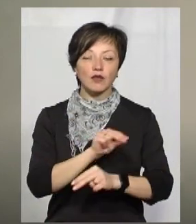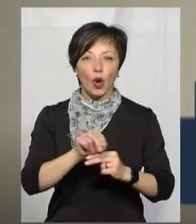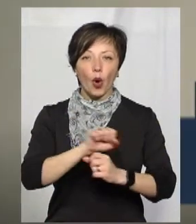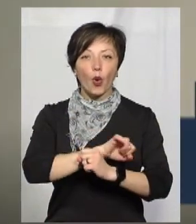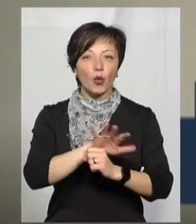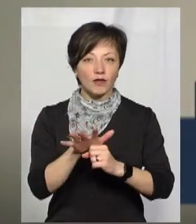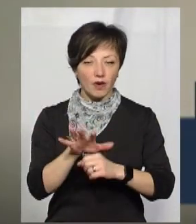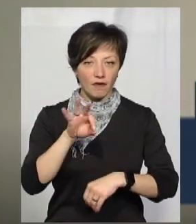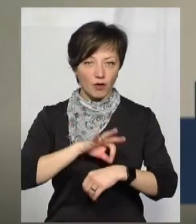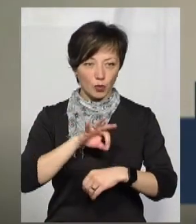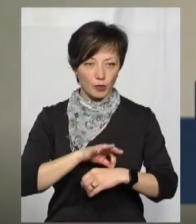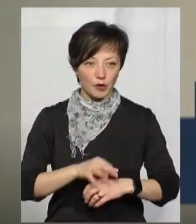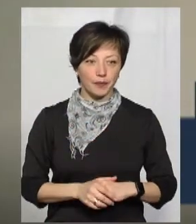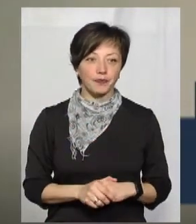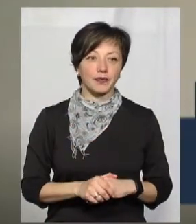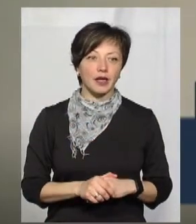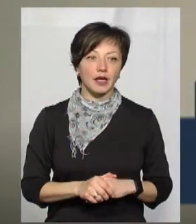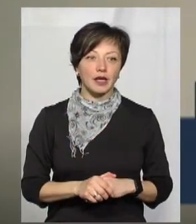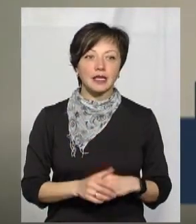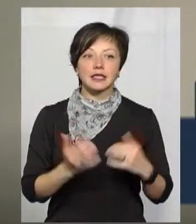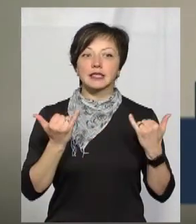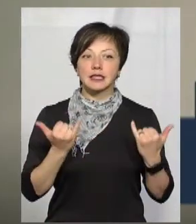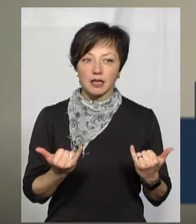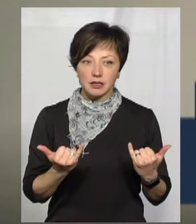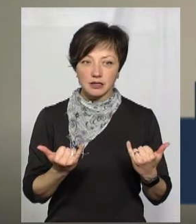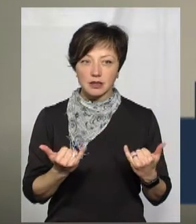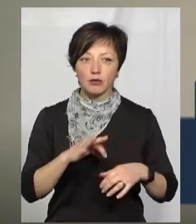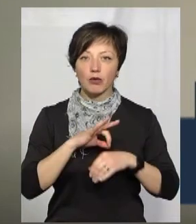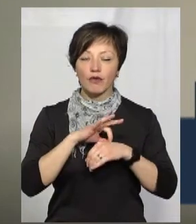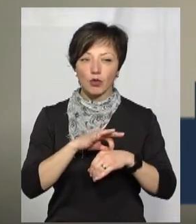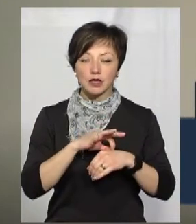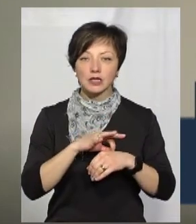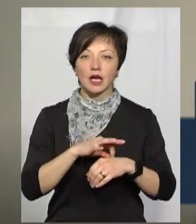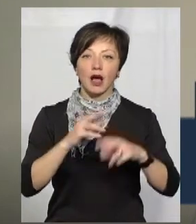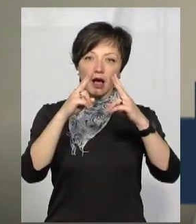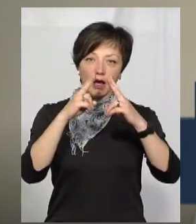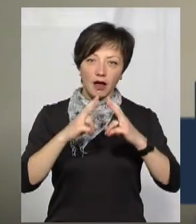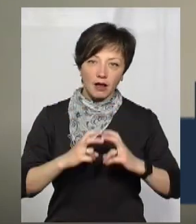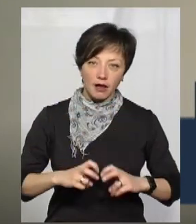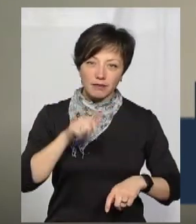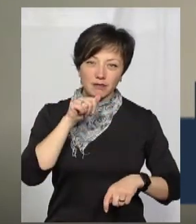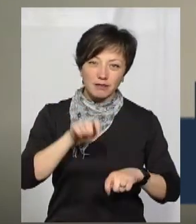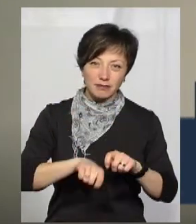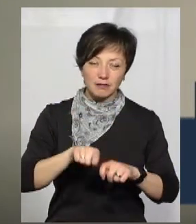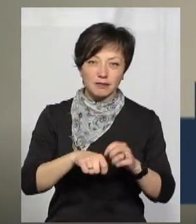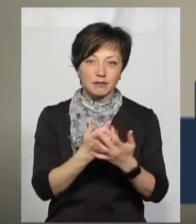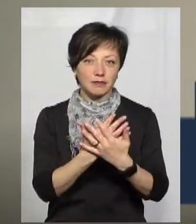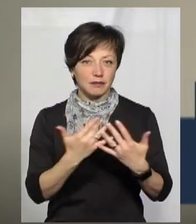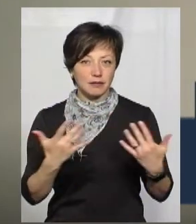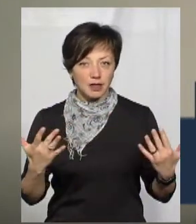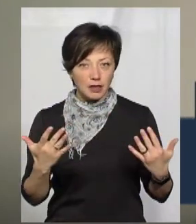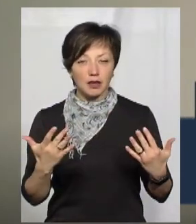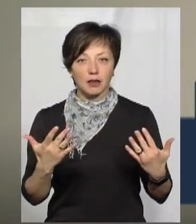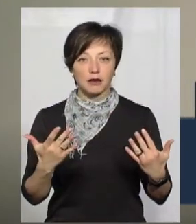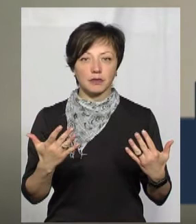коронавірусної пороби ковід-19. Зараз проводяться клінічні випробування, яких